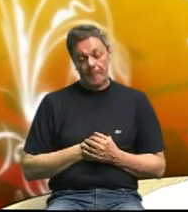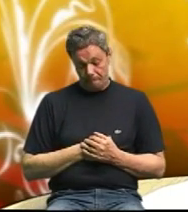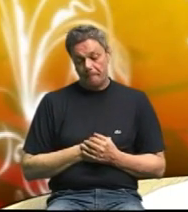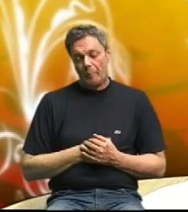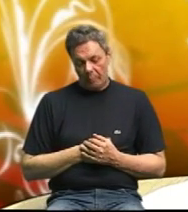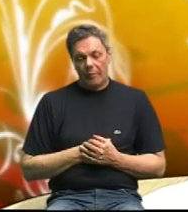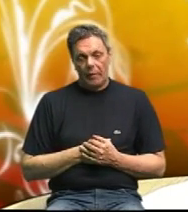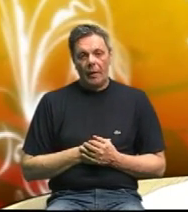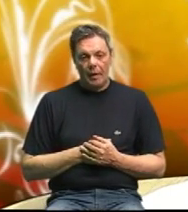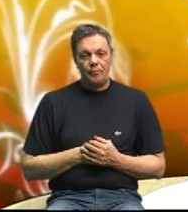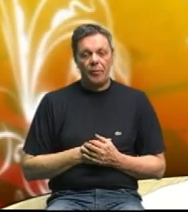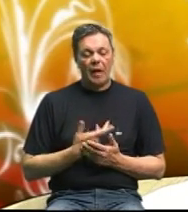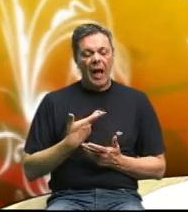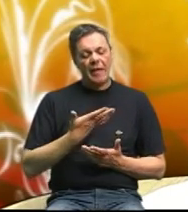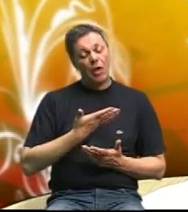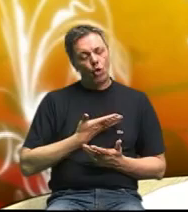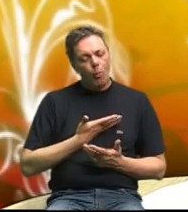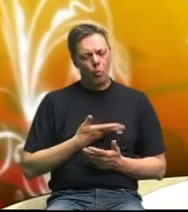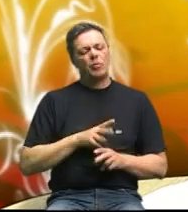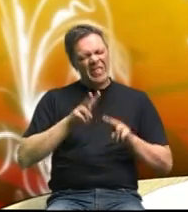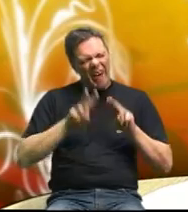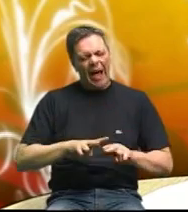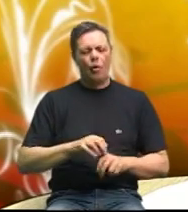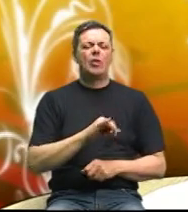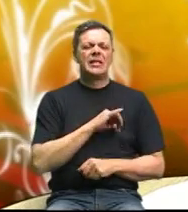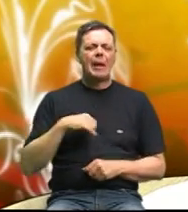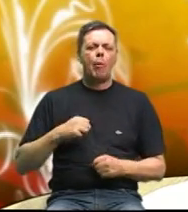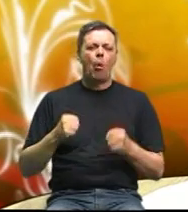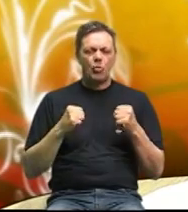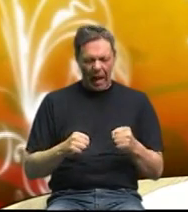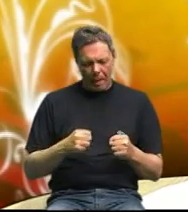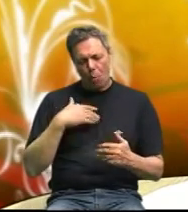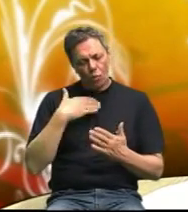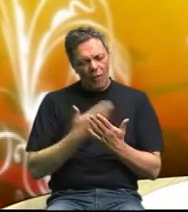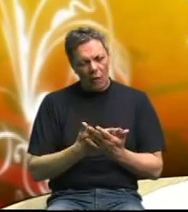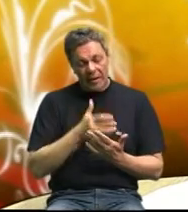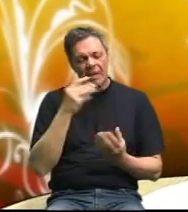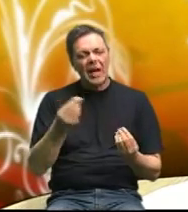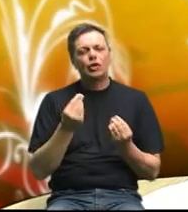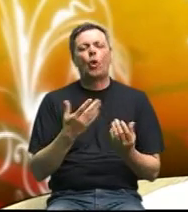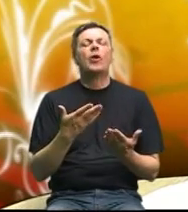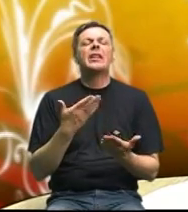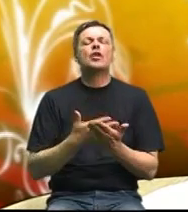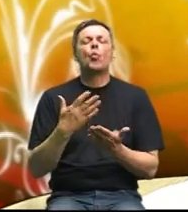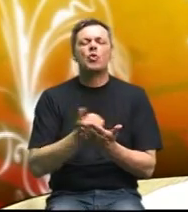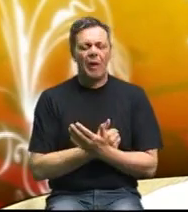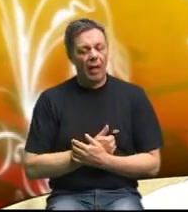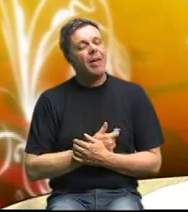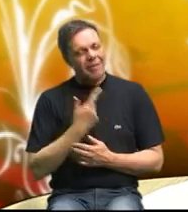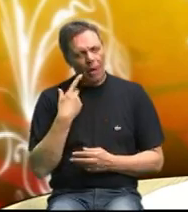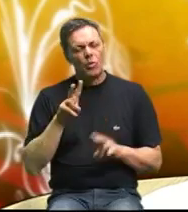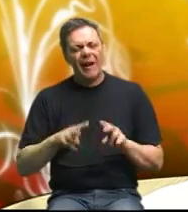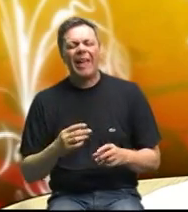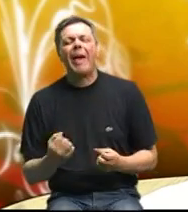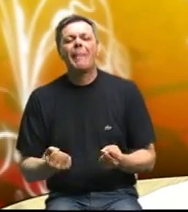oni počnu vjerovati u sebe jer su oni uspjeli nešto uspjeli su čovječe boži pa najteže je pobjedi sam sebe jel